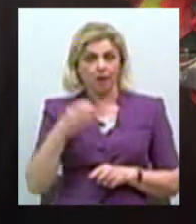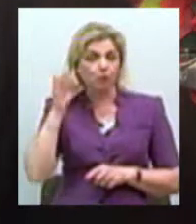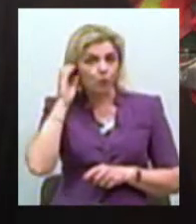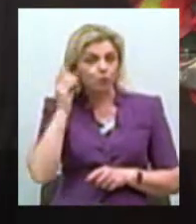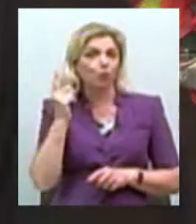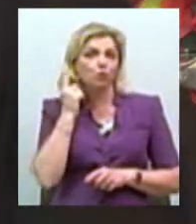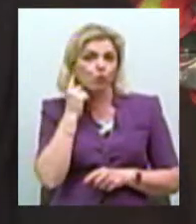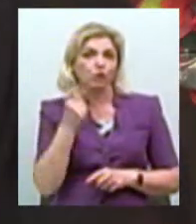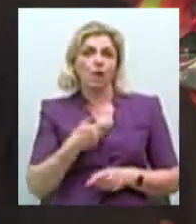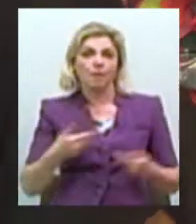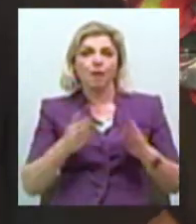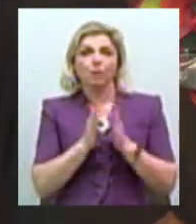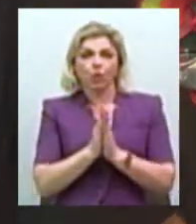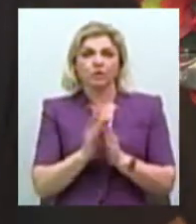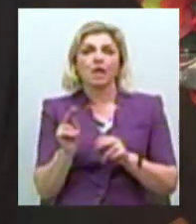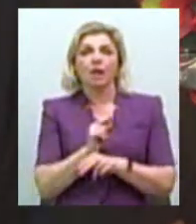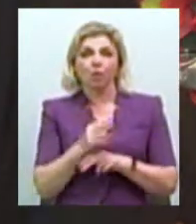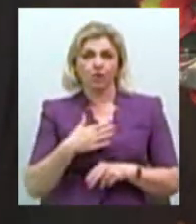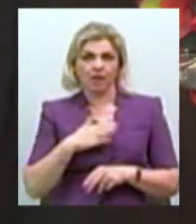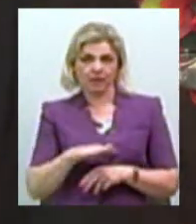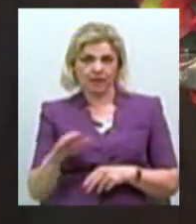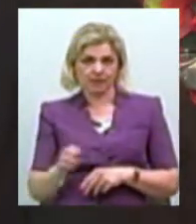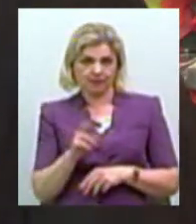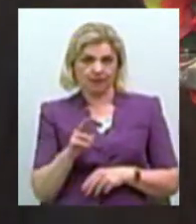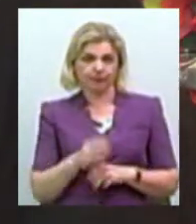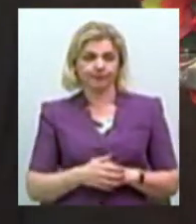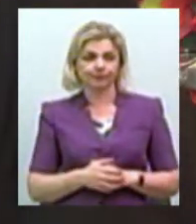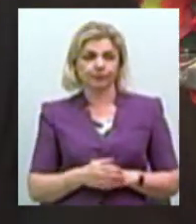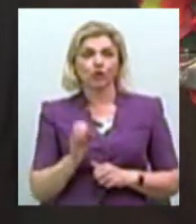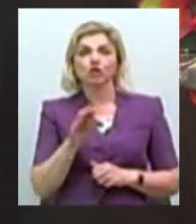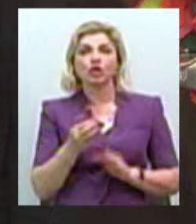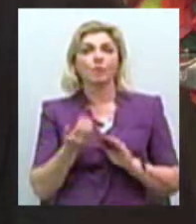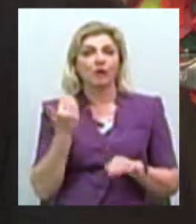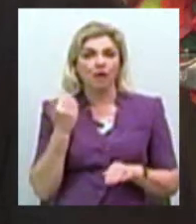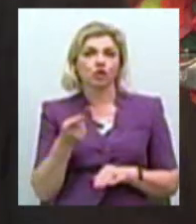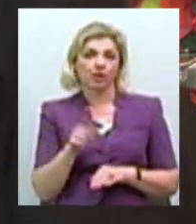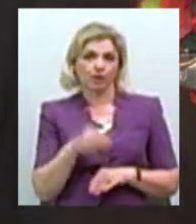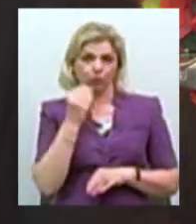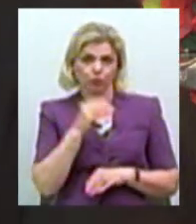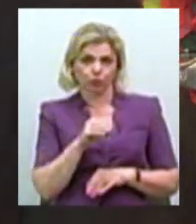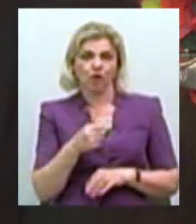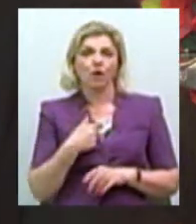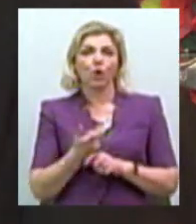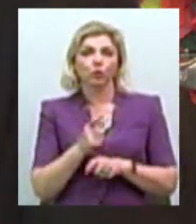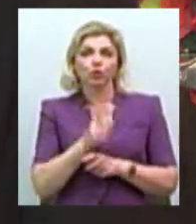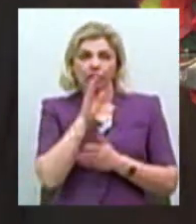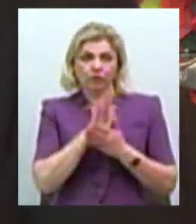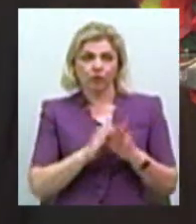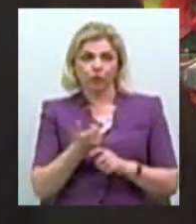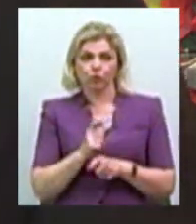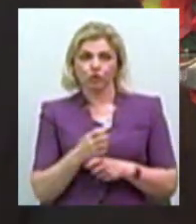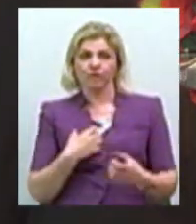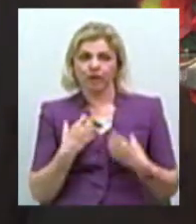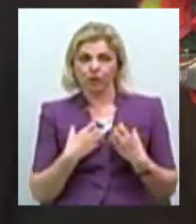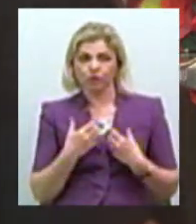почули. Ми просимо відремонтувати наш садочок. Чим раніше, тим краще. Я дуже вибачаюся, дуже хвилююсь.